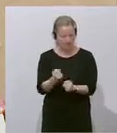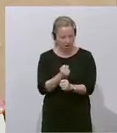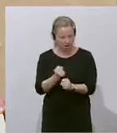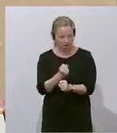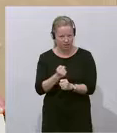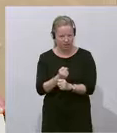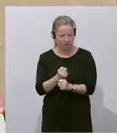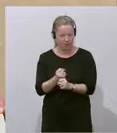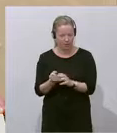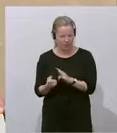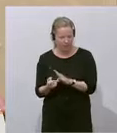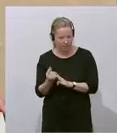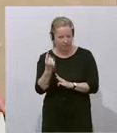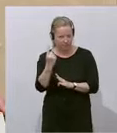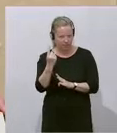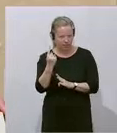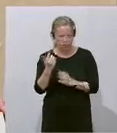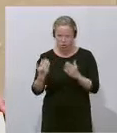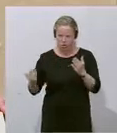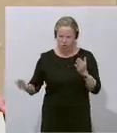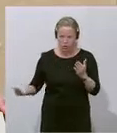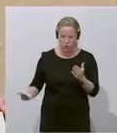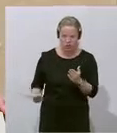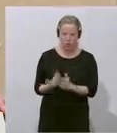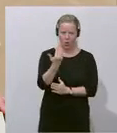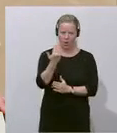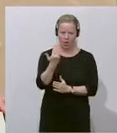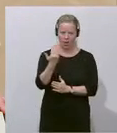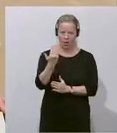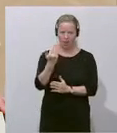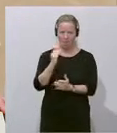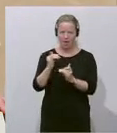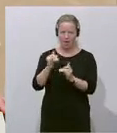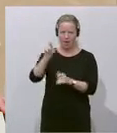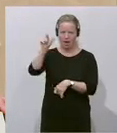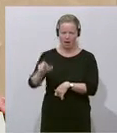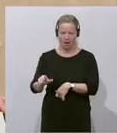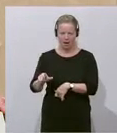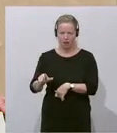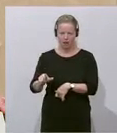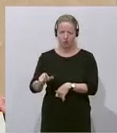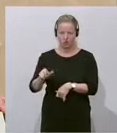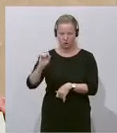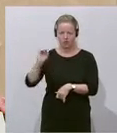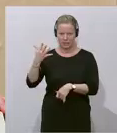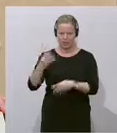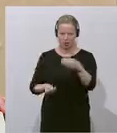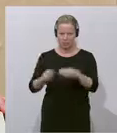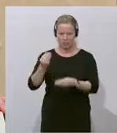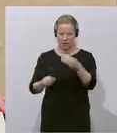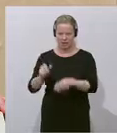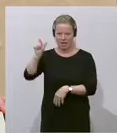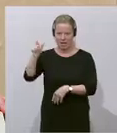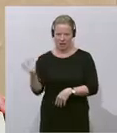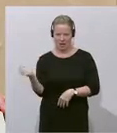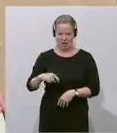taucht ein völlig neuer Player im türkisen Spiel auf, der Hacker.